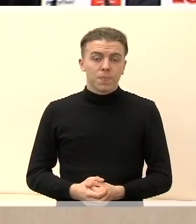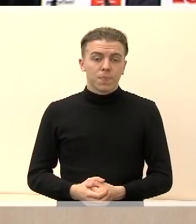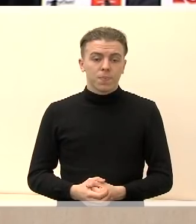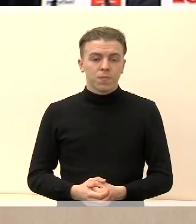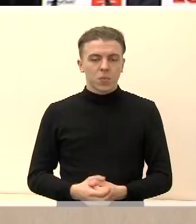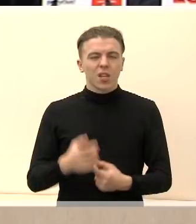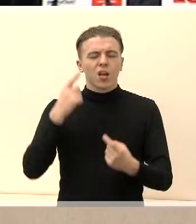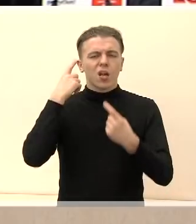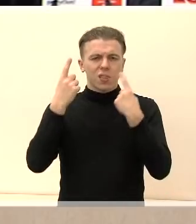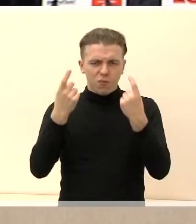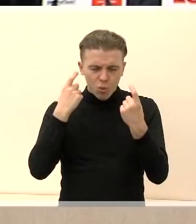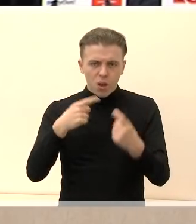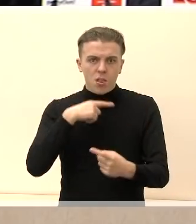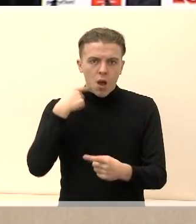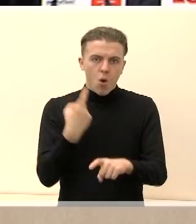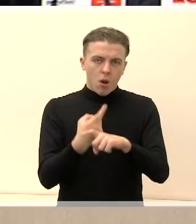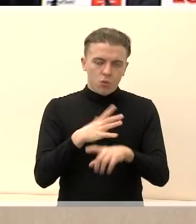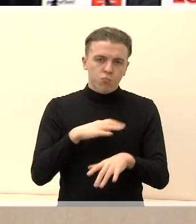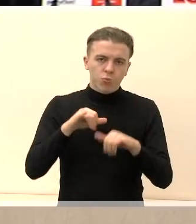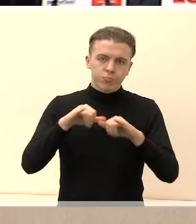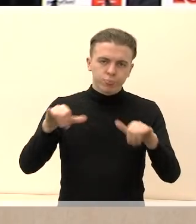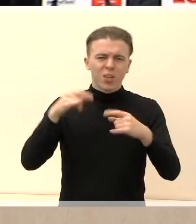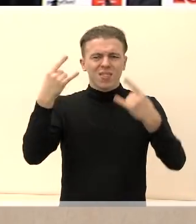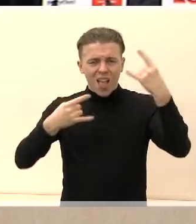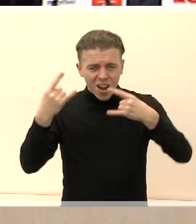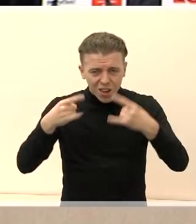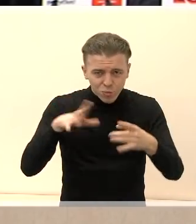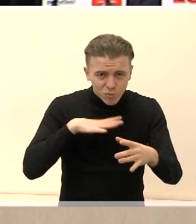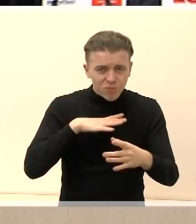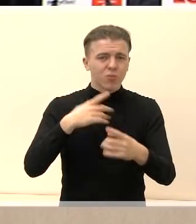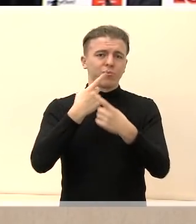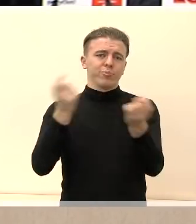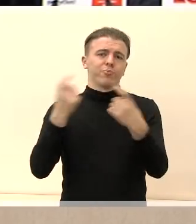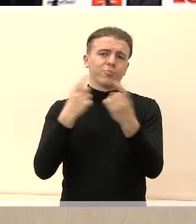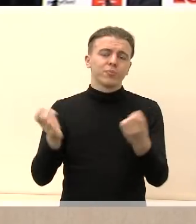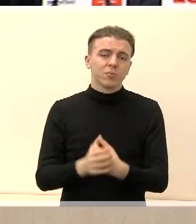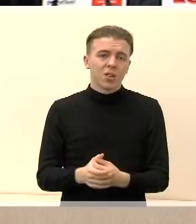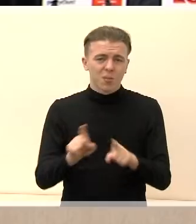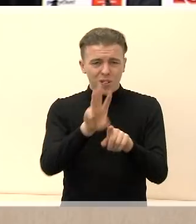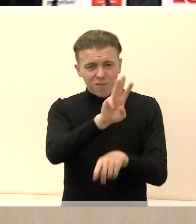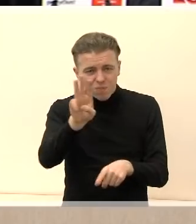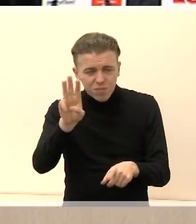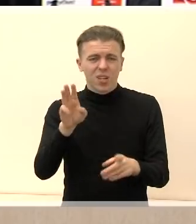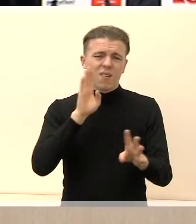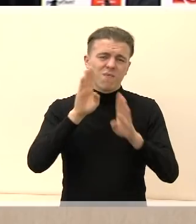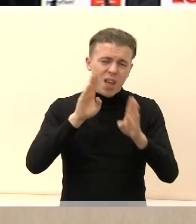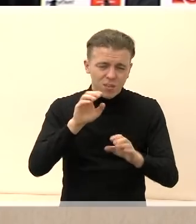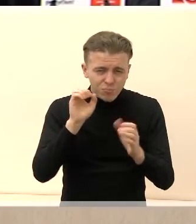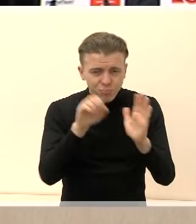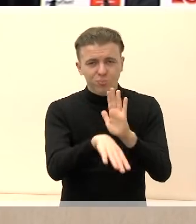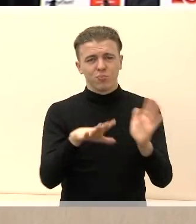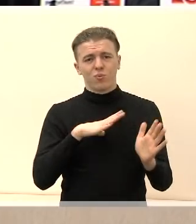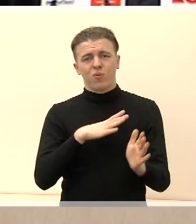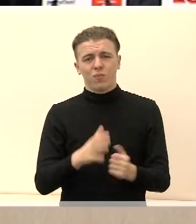Informacija buvo daug kartų skelbiama, net ir televizijoje buvo reportažų, ir tinklapį, ir feisbuke, ir per